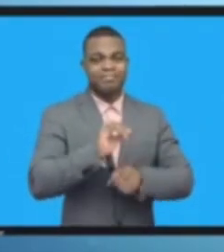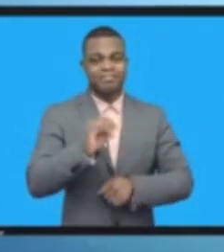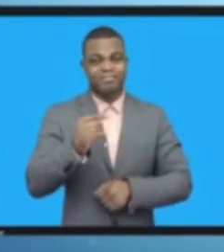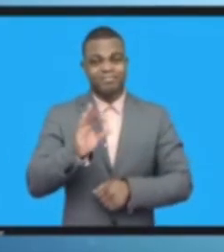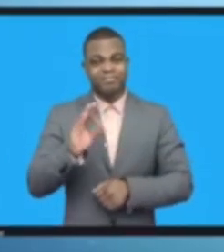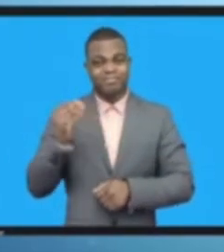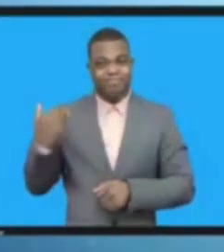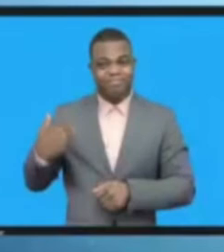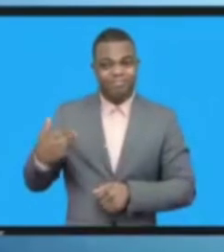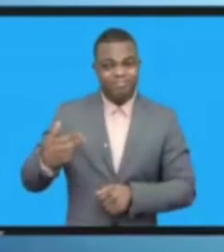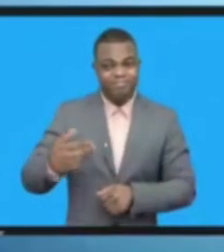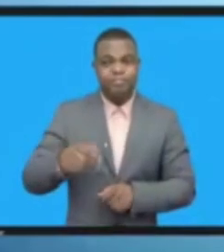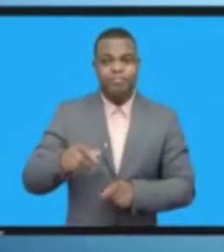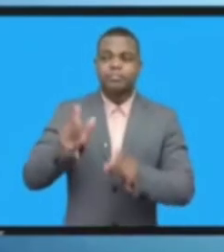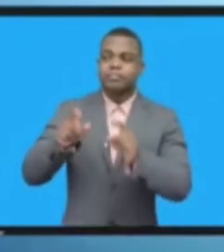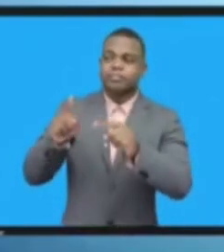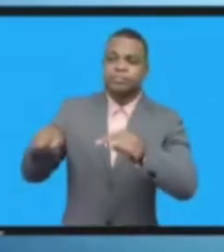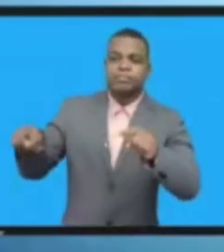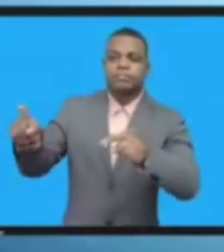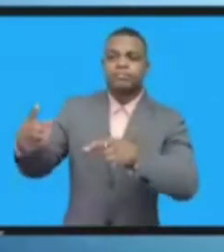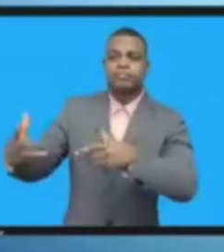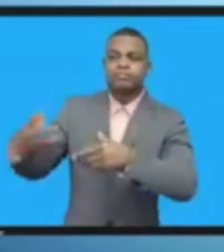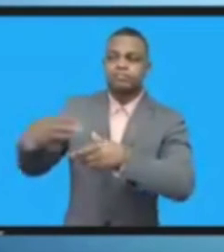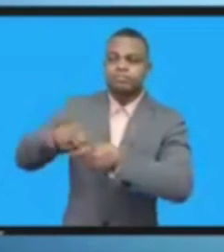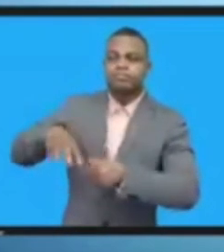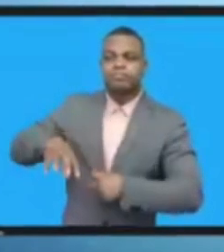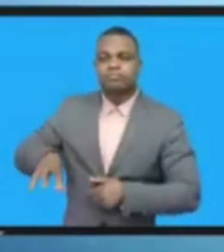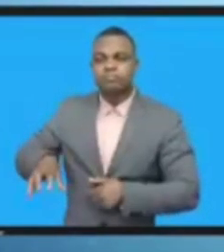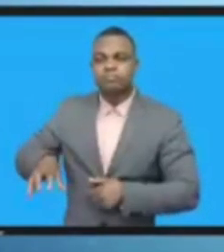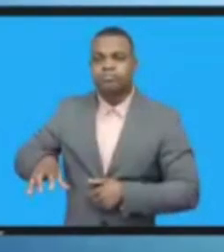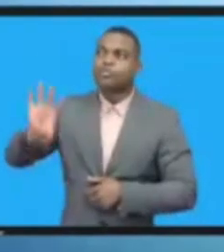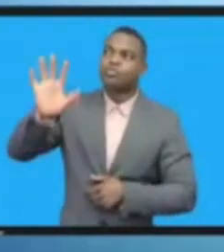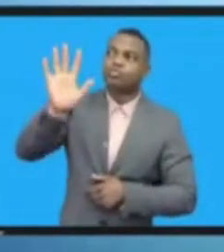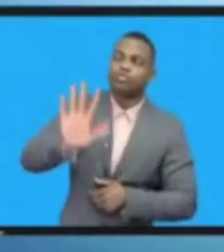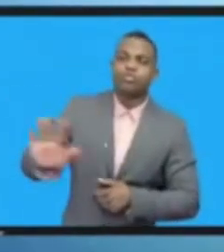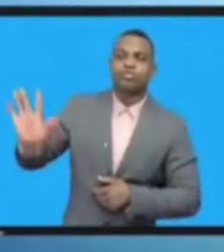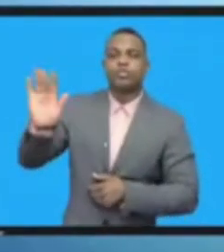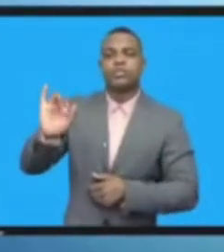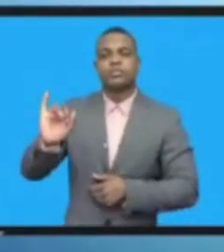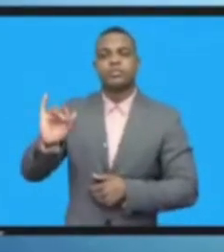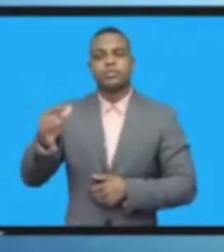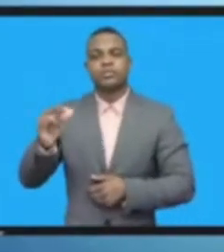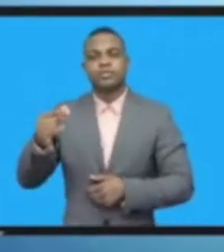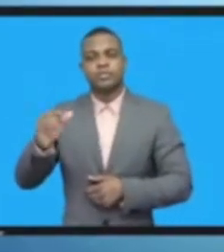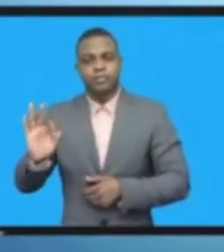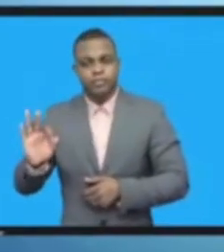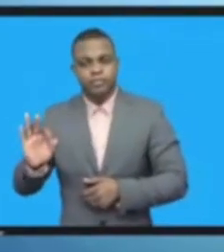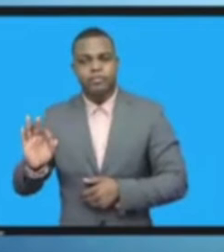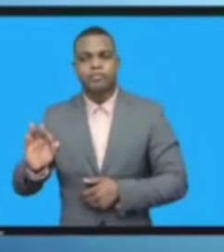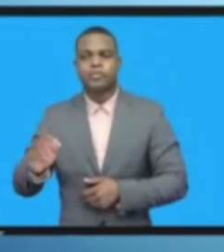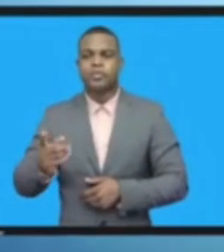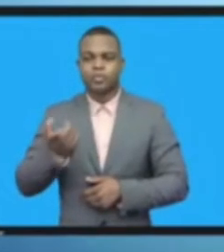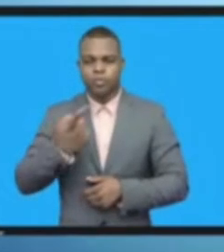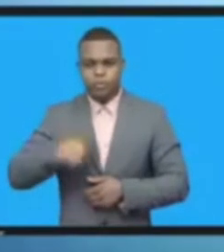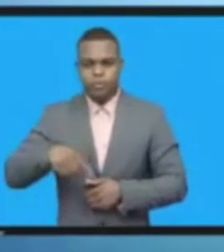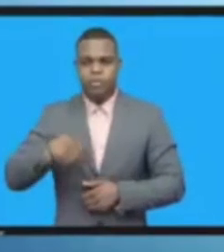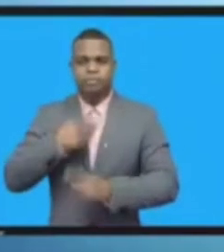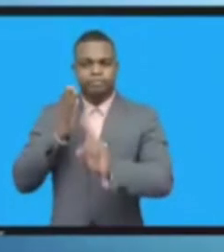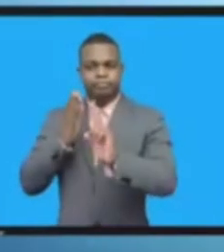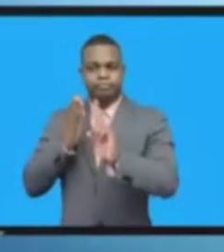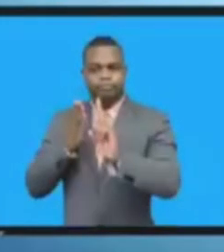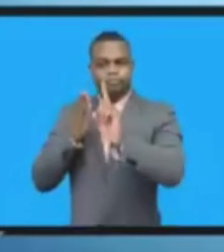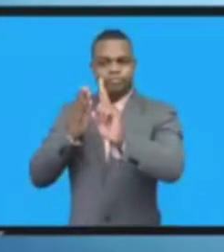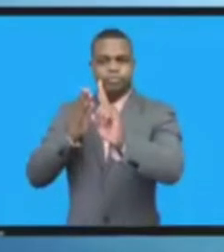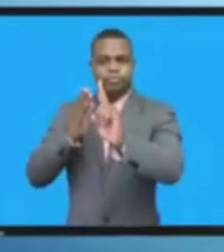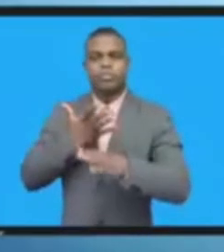في هذا المنتدى السنوي نحن ننوي بالتوسيع التعرض كل الأطراف